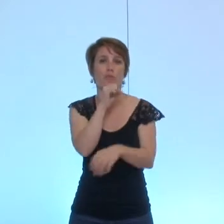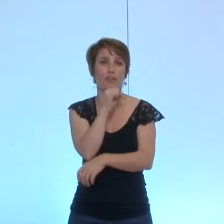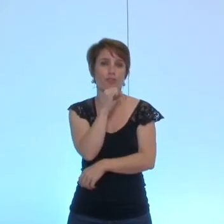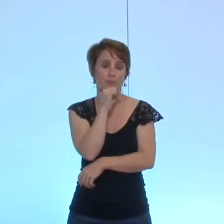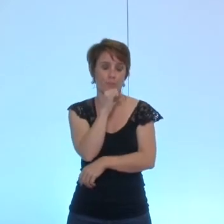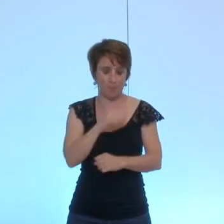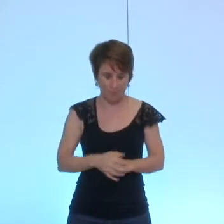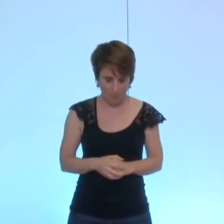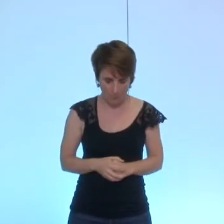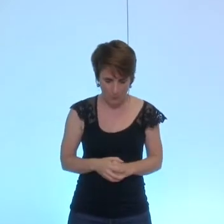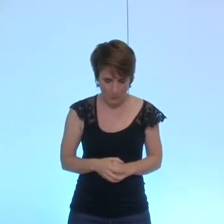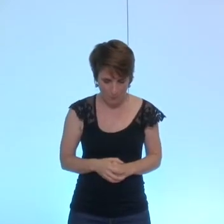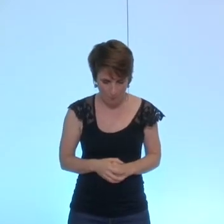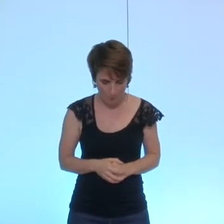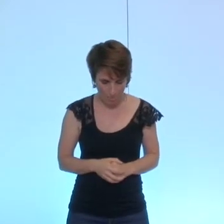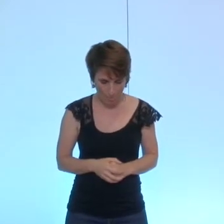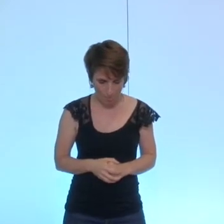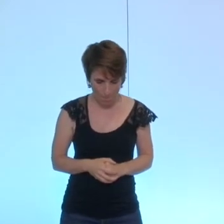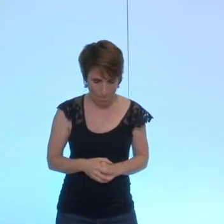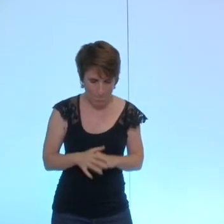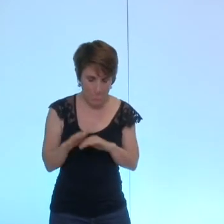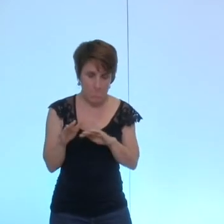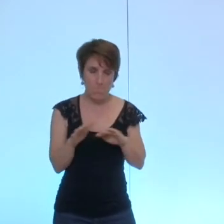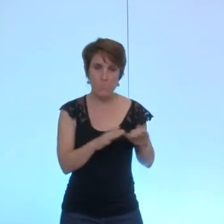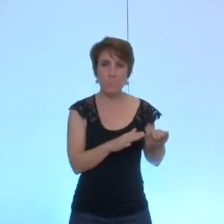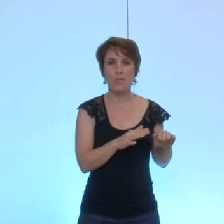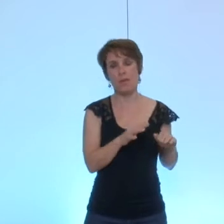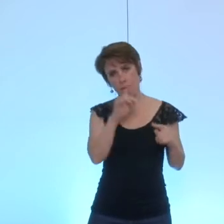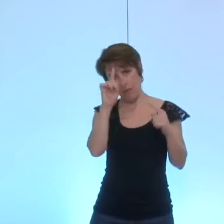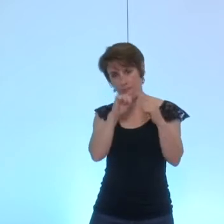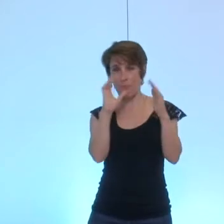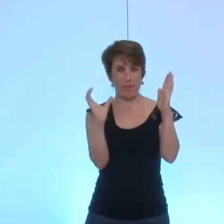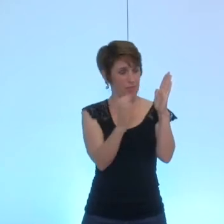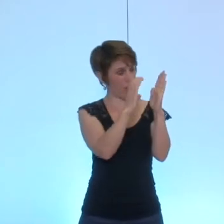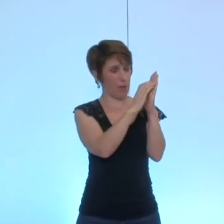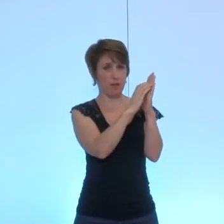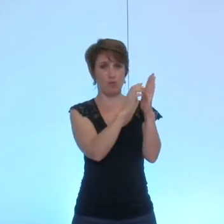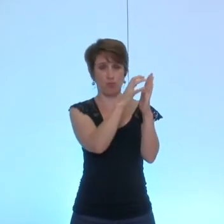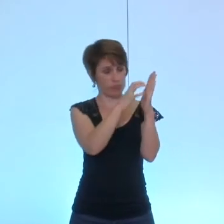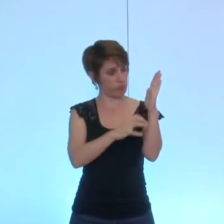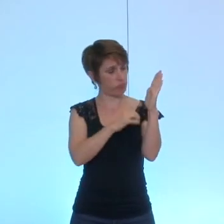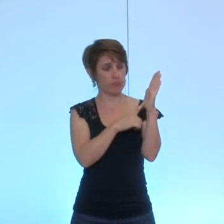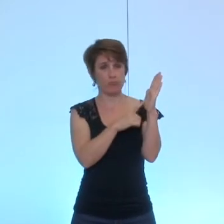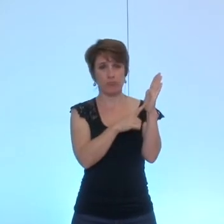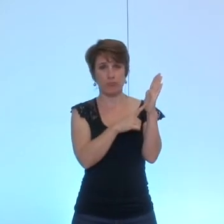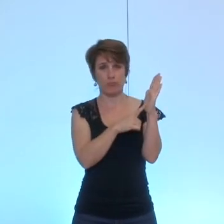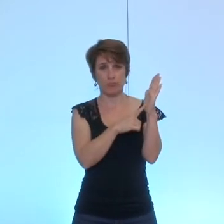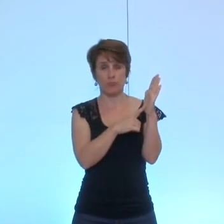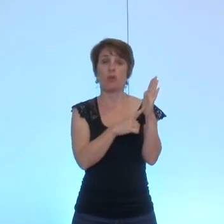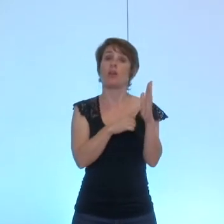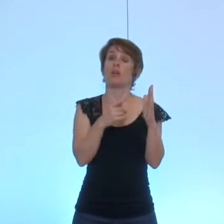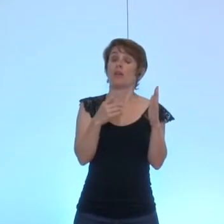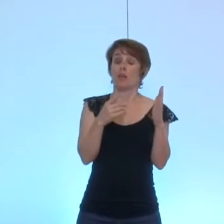finalement sur l'objet de la délibération comme elle porte sur effectivement le fait pour la ville de Grenoble de